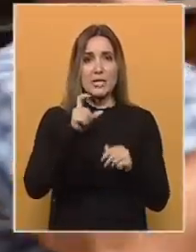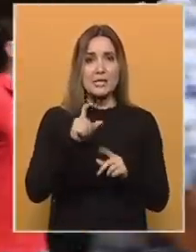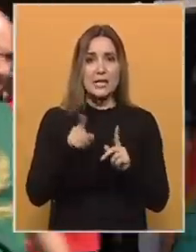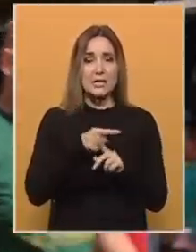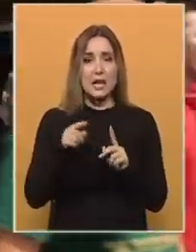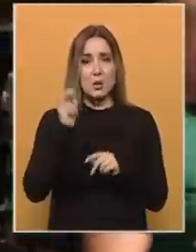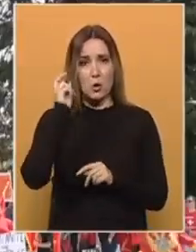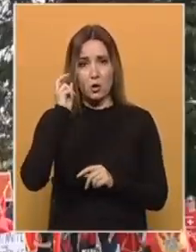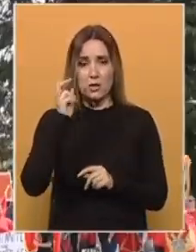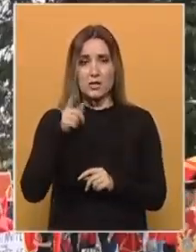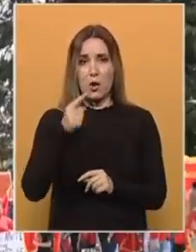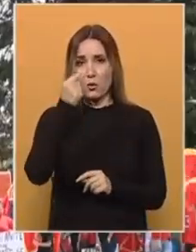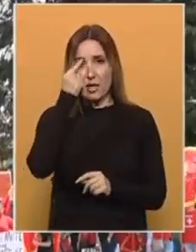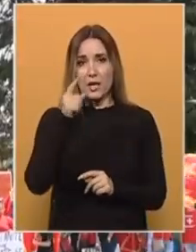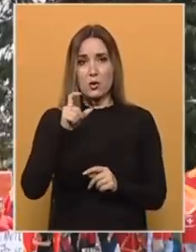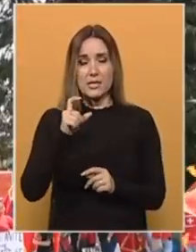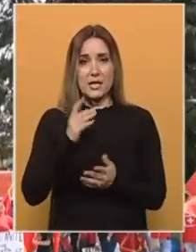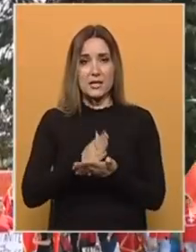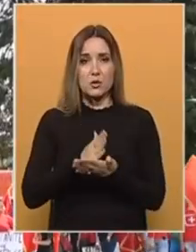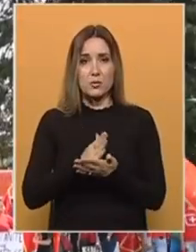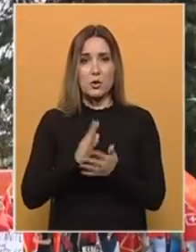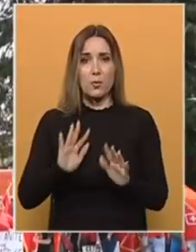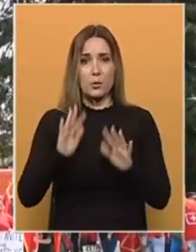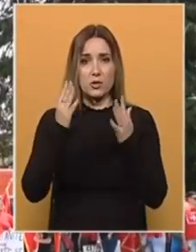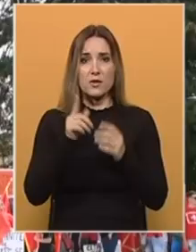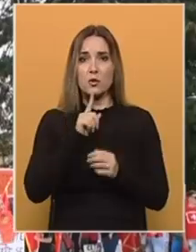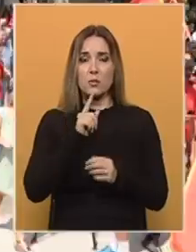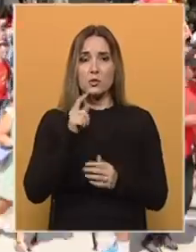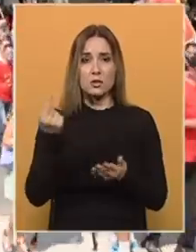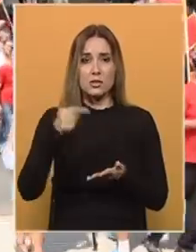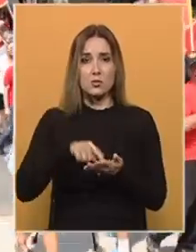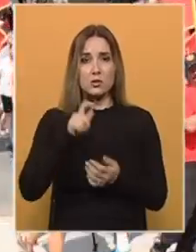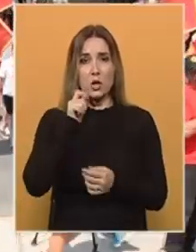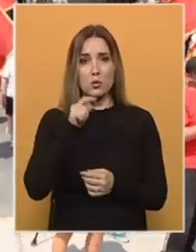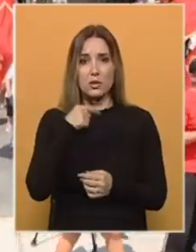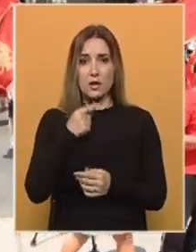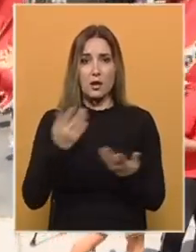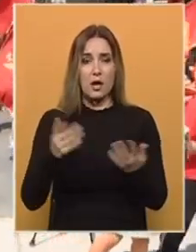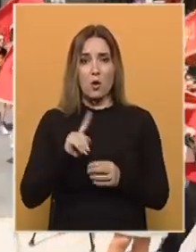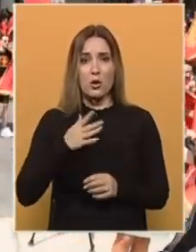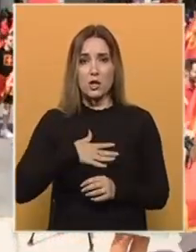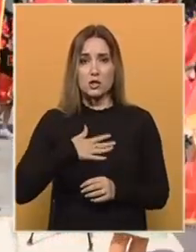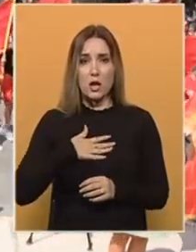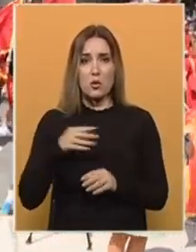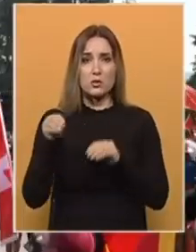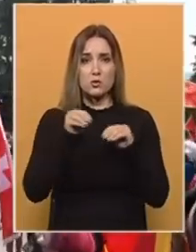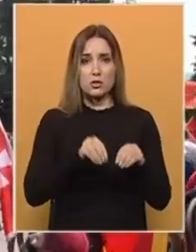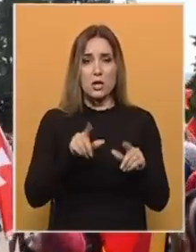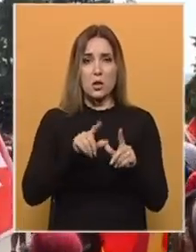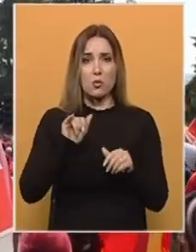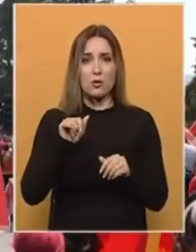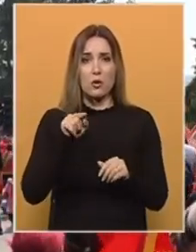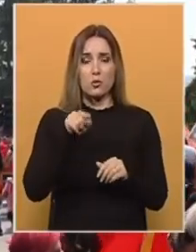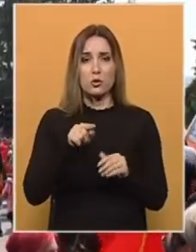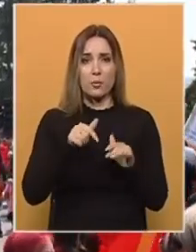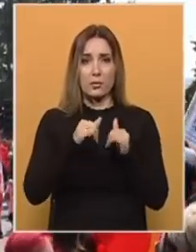ili u Podgorici. U nedjelju je na Cetinju održan prosvjed na kojem su tisuće ljudi poručile kako ne žele ustoličenje Metropolita